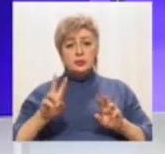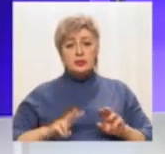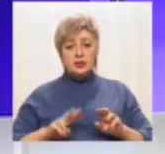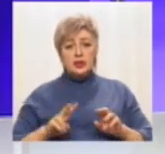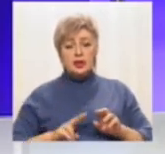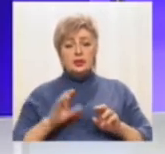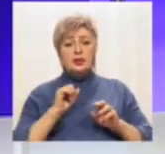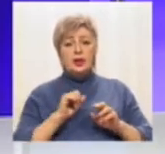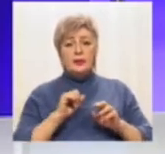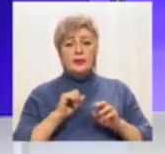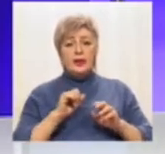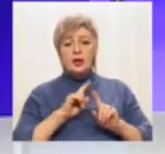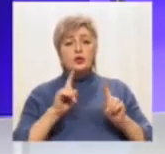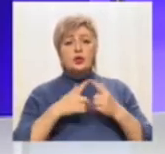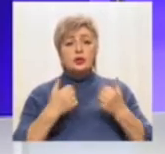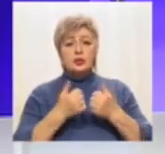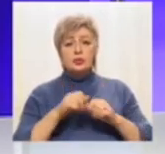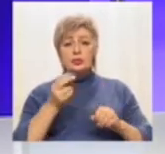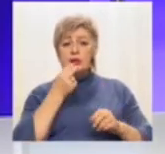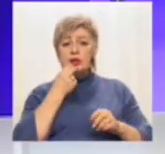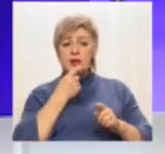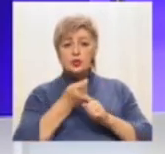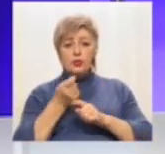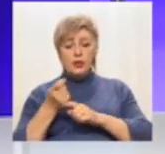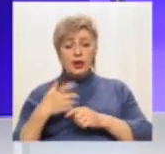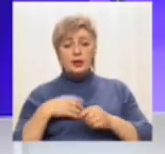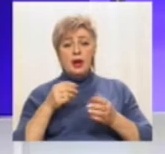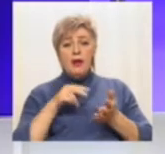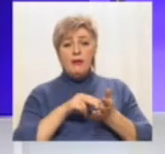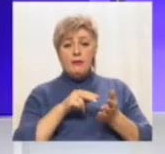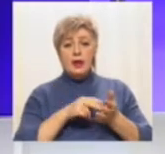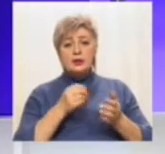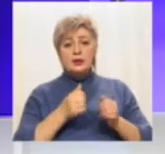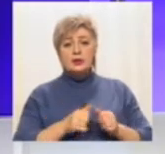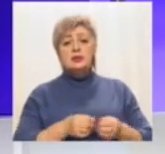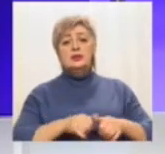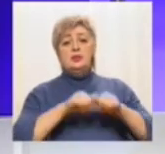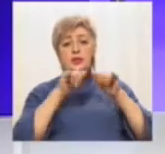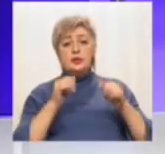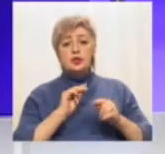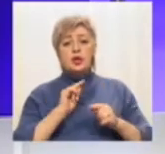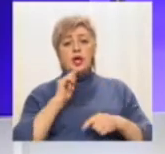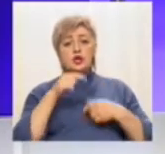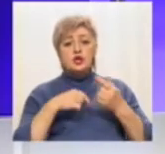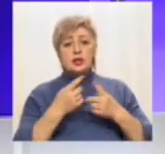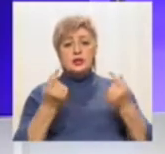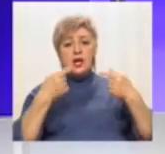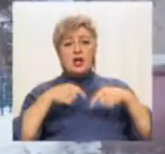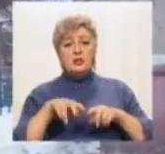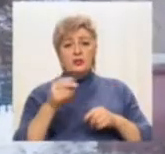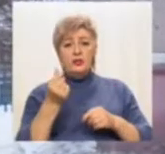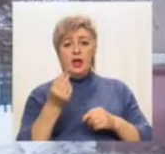«Контракт Продрезерв-5», що організовує харчування, вартість збільшили через інфляцію. Подробиці в наших кореспондентів.